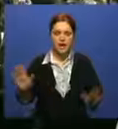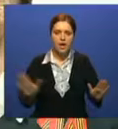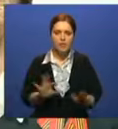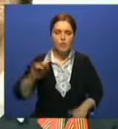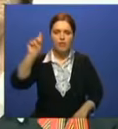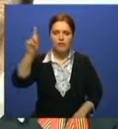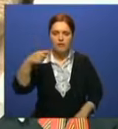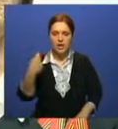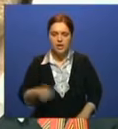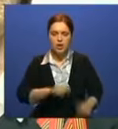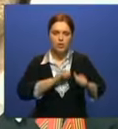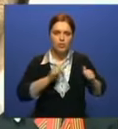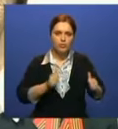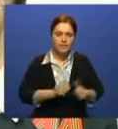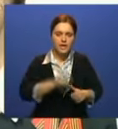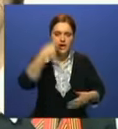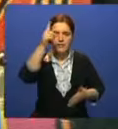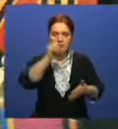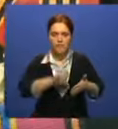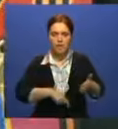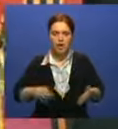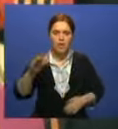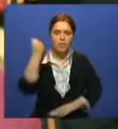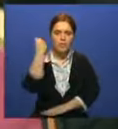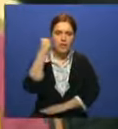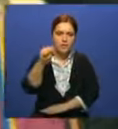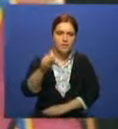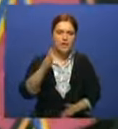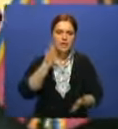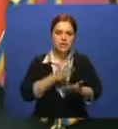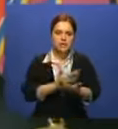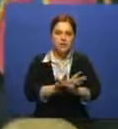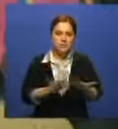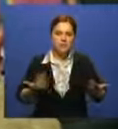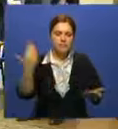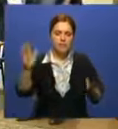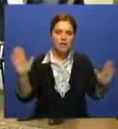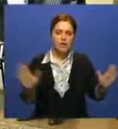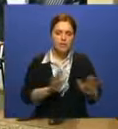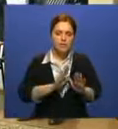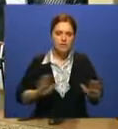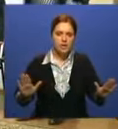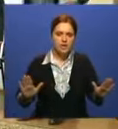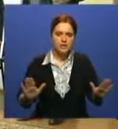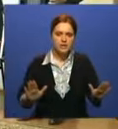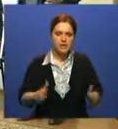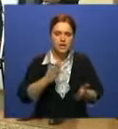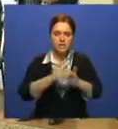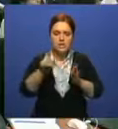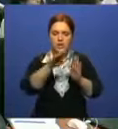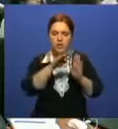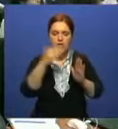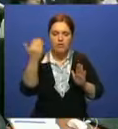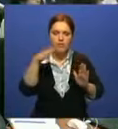любви и верности, о боевых друзьях и о великой победе. В лесу при «Фронтовом», вечер на рейде, знаменитые «Катюша». В репертуаре